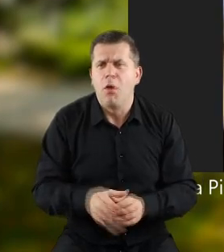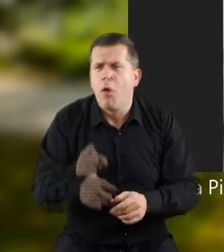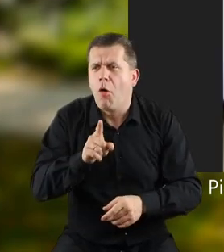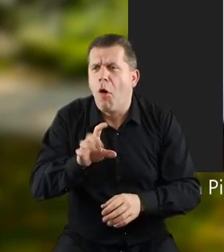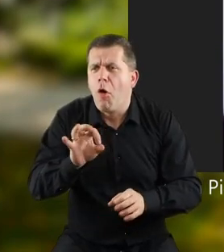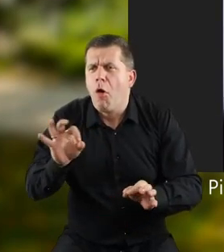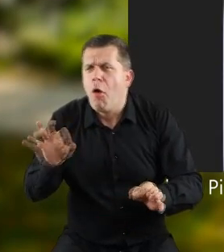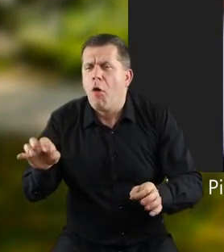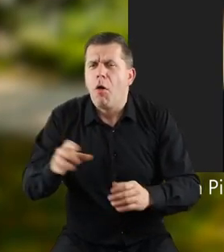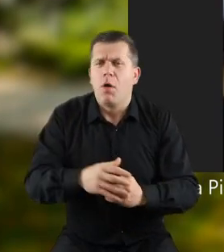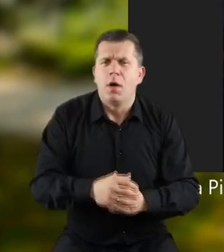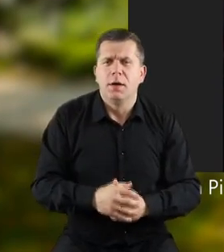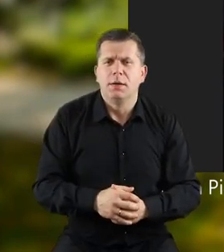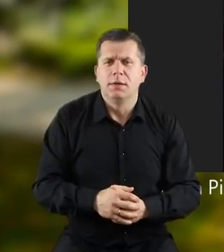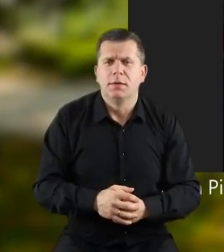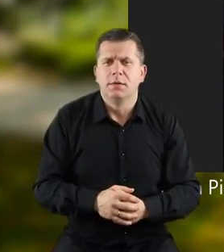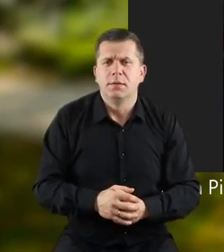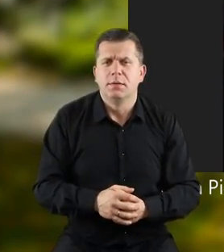się schowało. Uf,